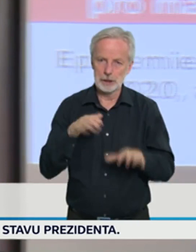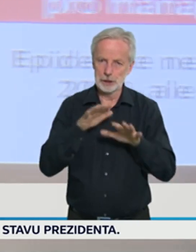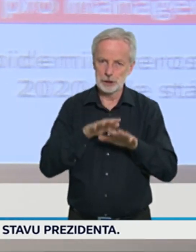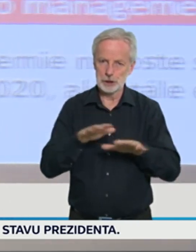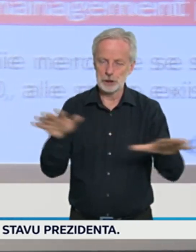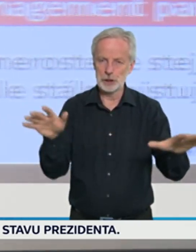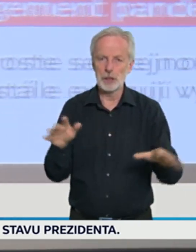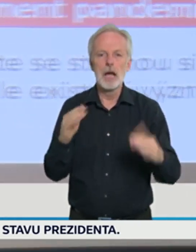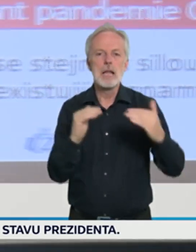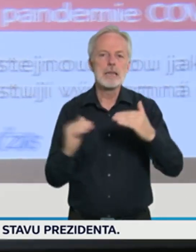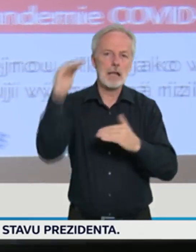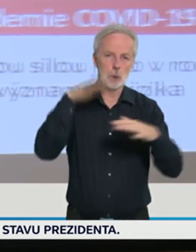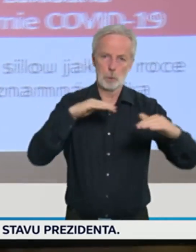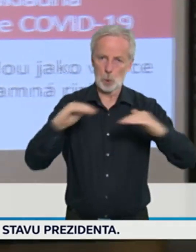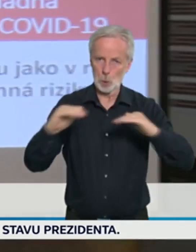České republiky.